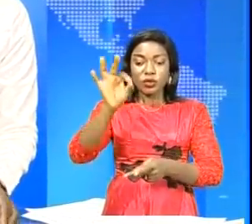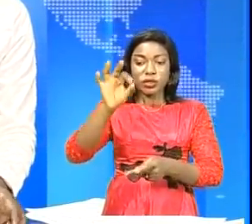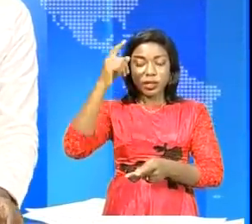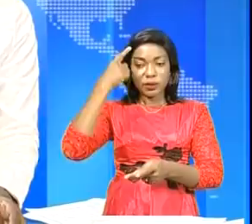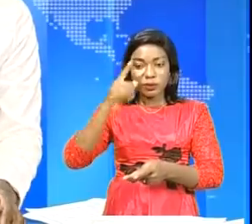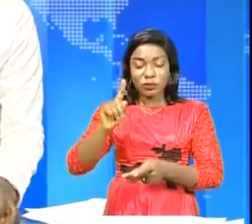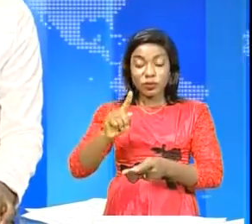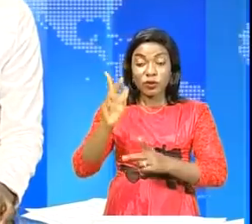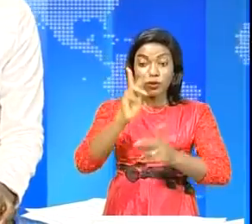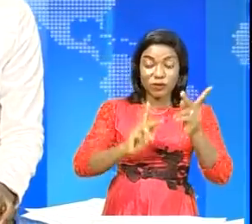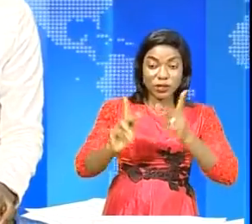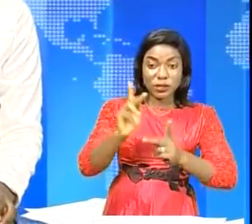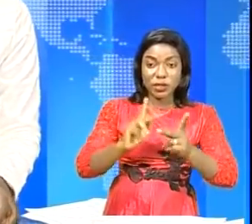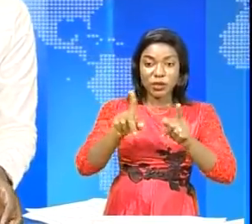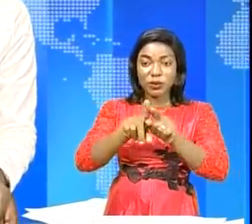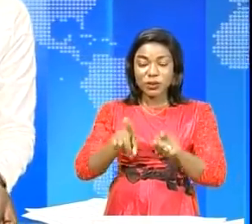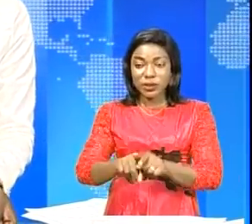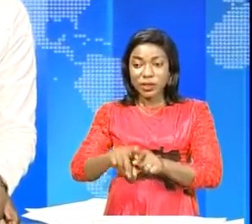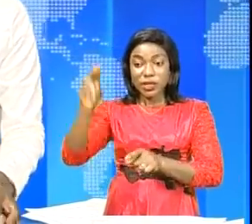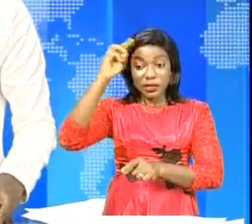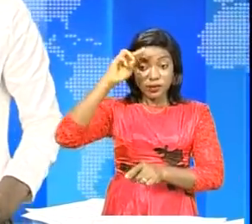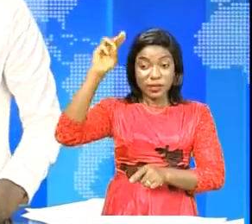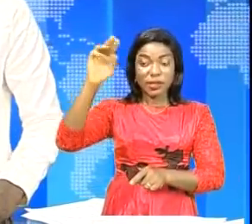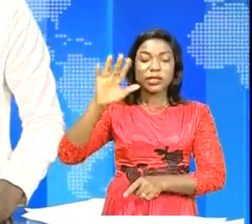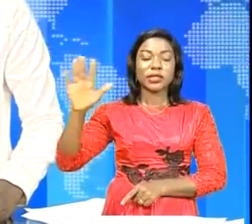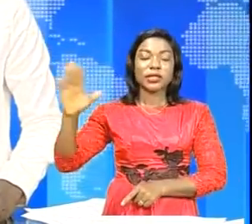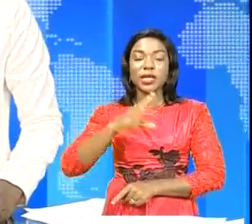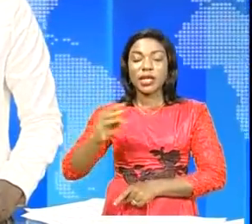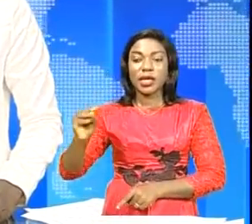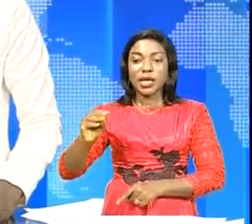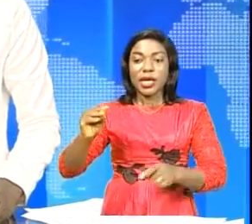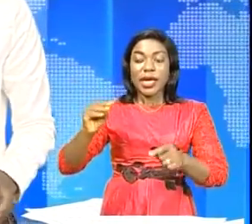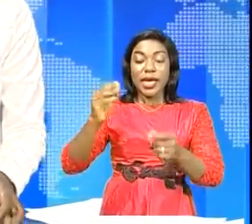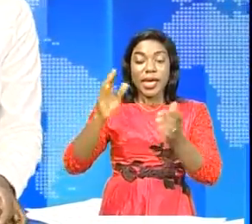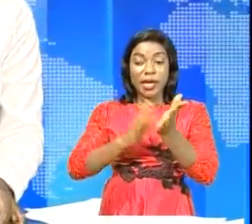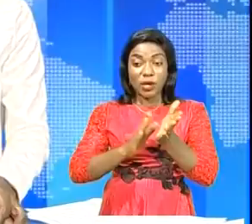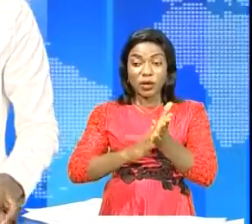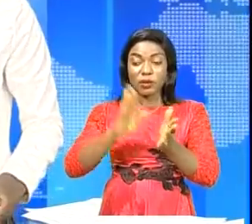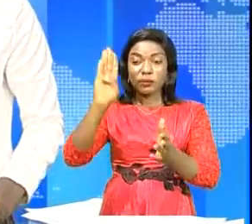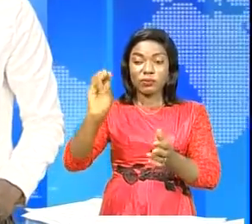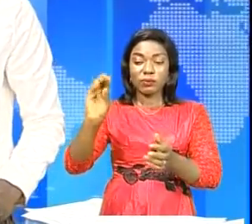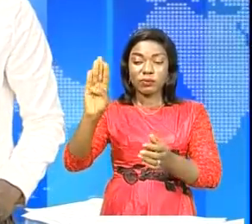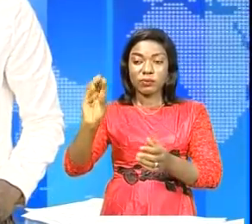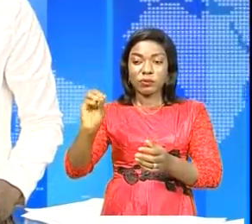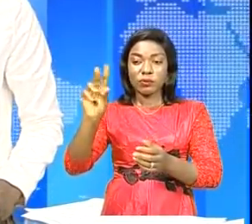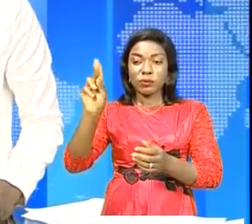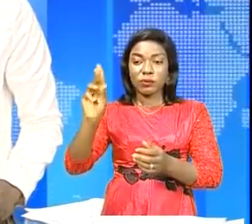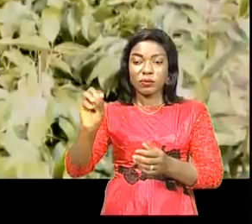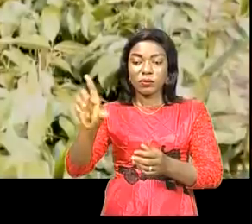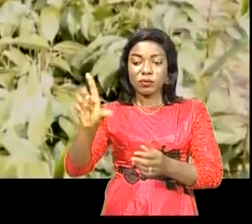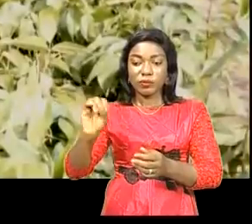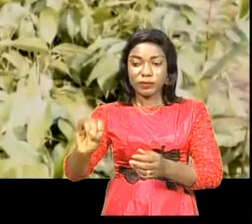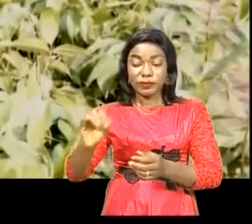L'Unikin et l'Institut Bobo Koli, c'est l'événement de l'environnement. Ève Bazaïba qui a lancé les activités.